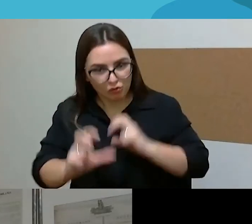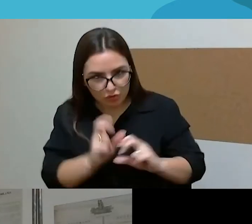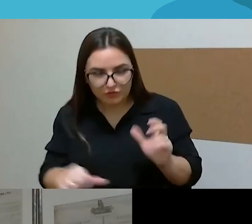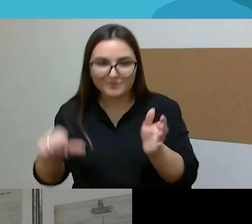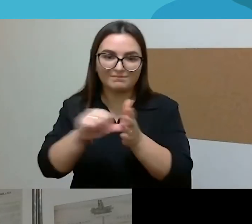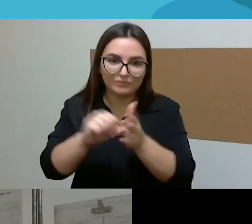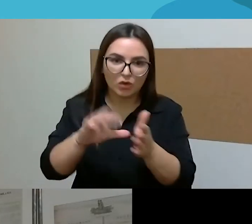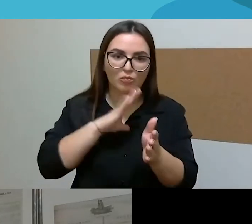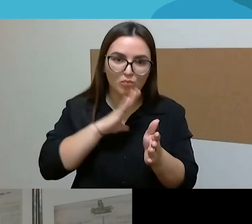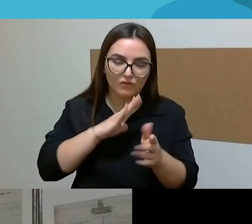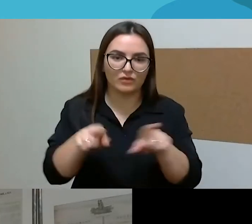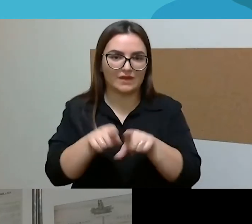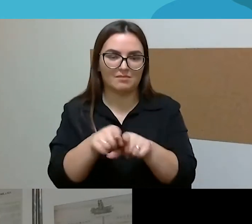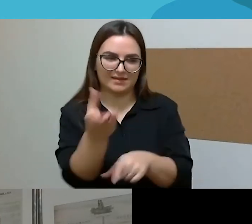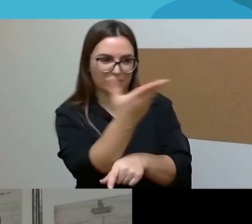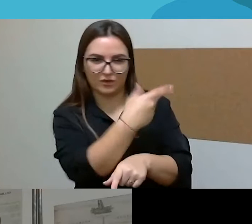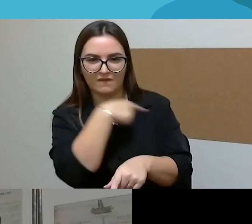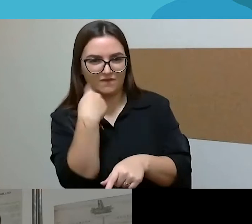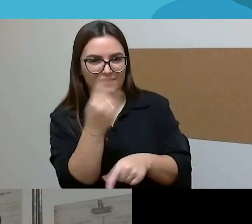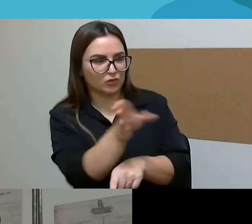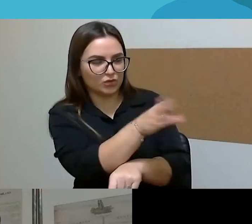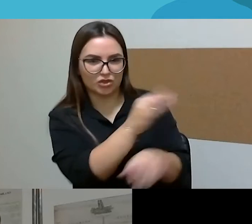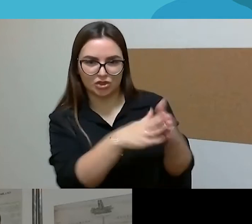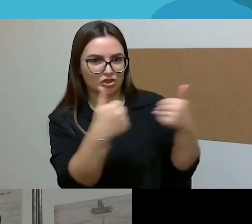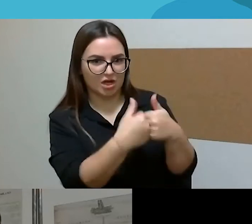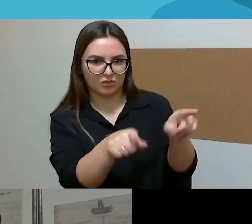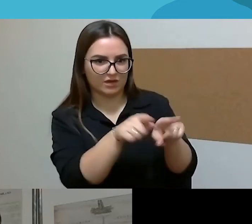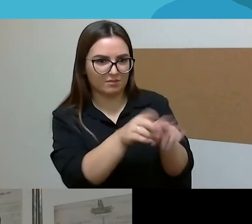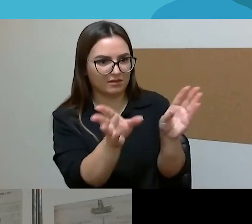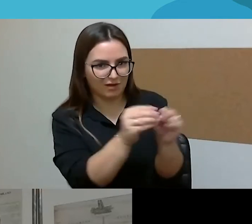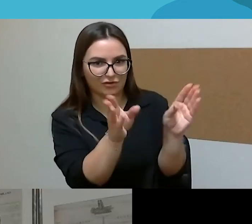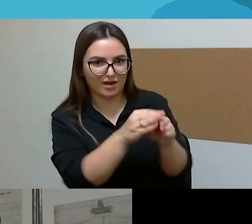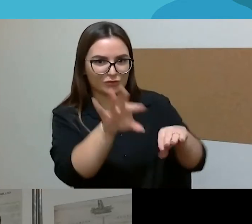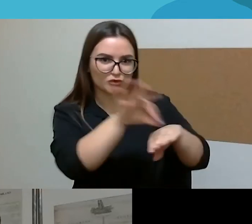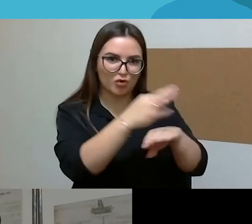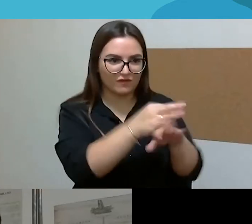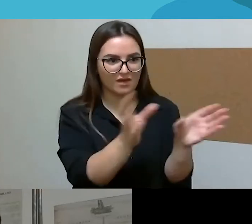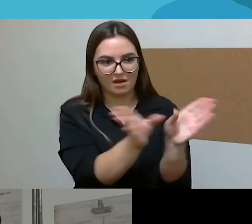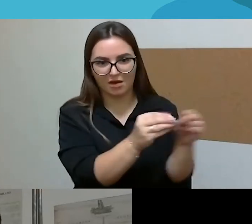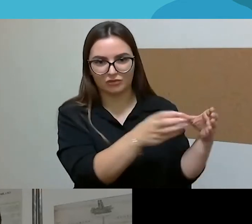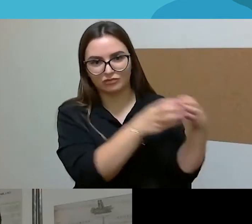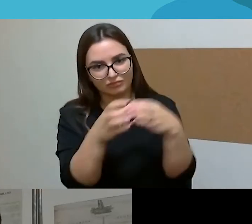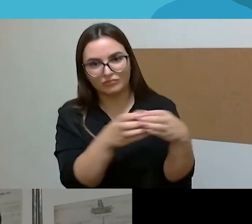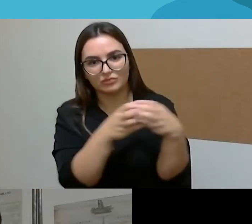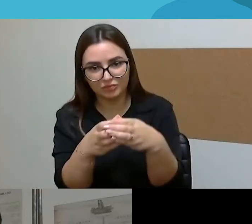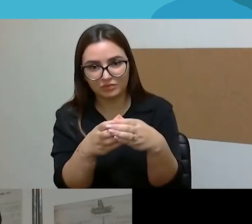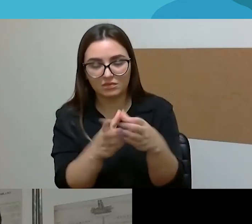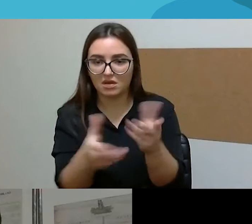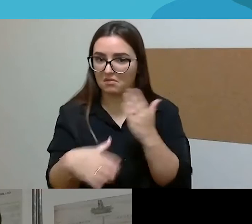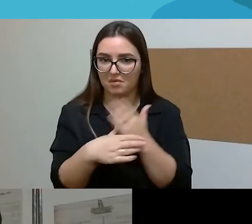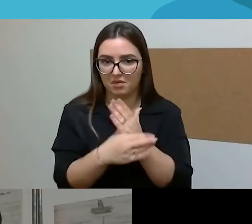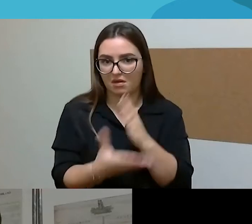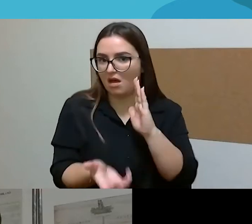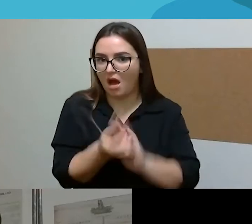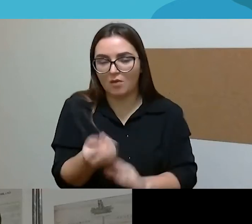vienintelis, ten visi su šeimu matėjina. Tai tikrai buvo tos pagalbos užtektinai